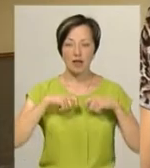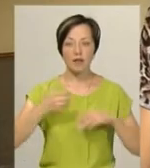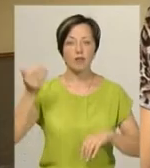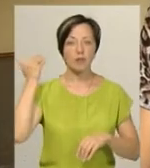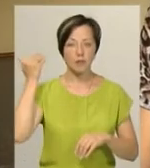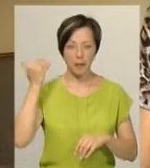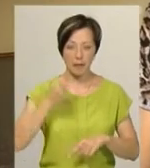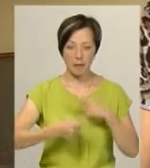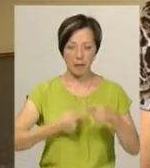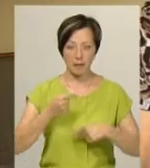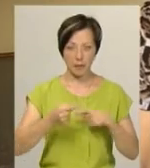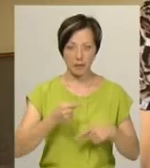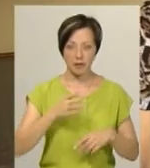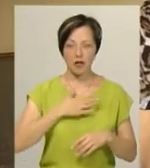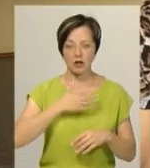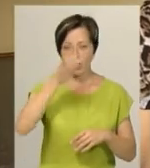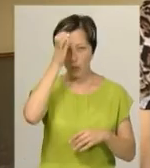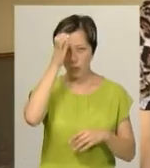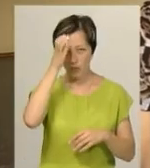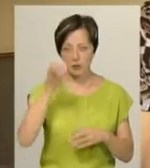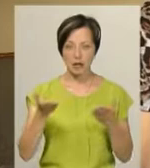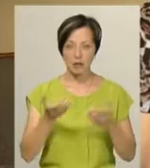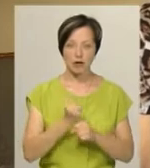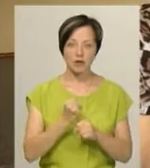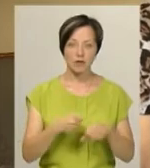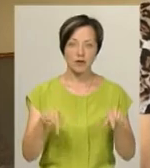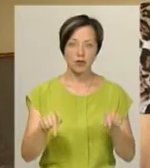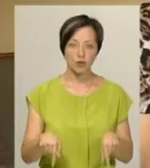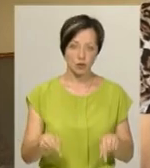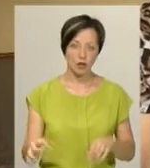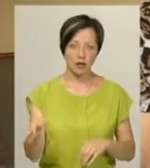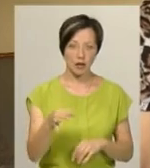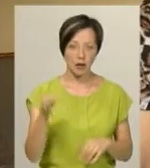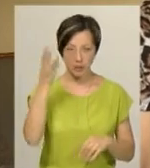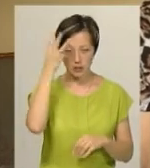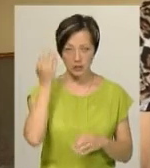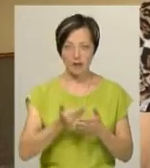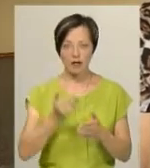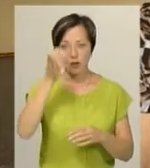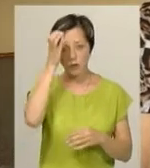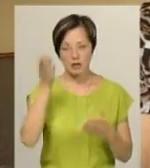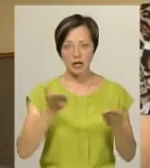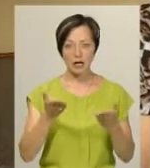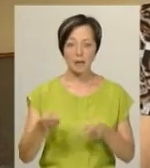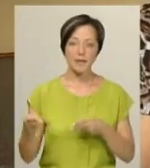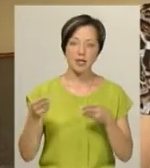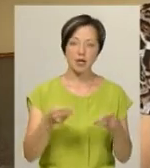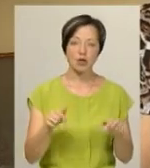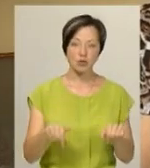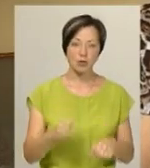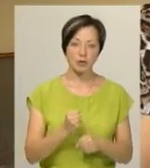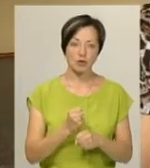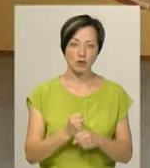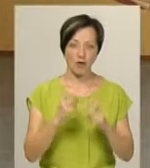попередників, наших науковців, які працювали тут, на Хмельниччині, від тих науковців, які приїжджали сюди